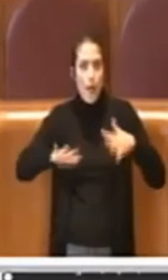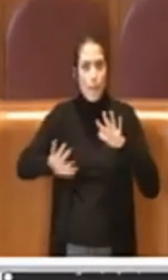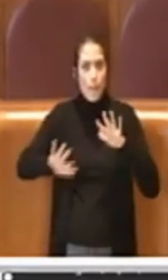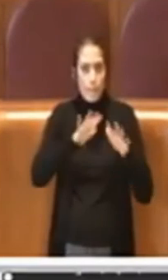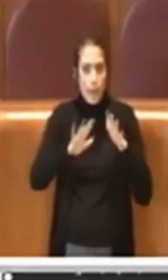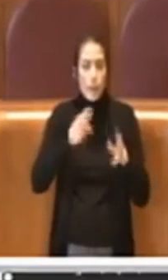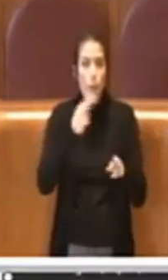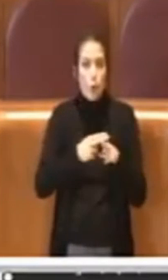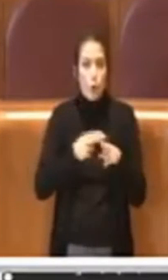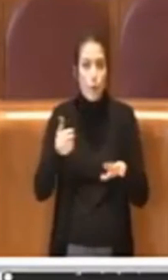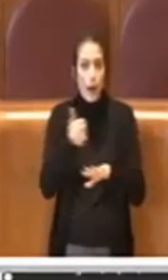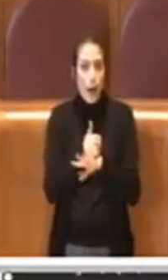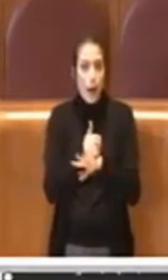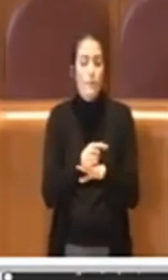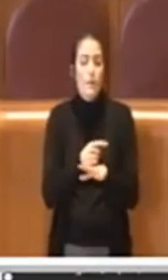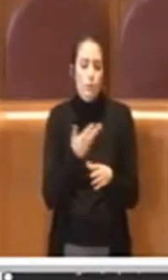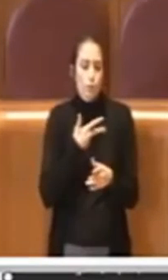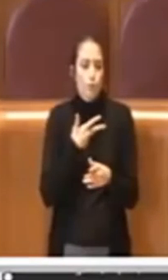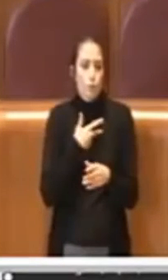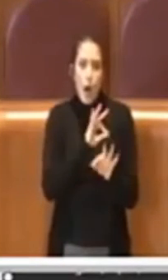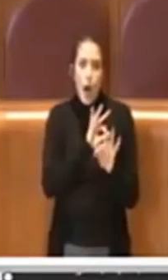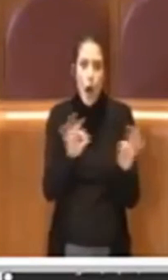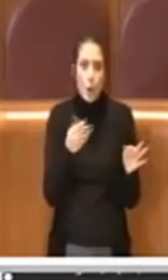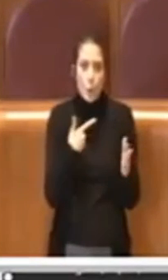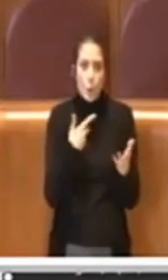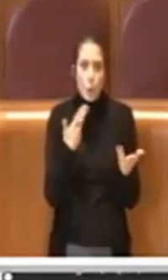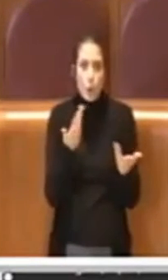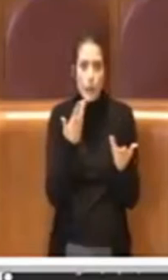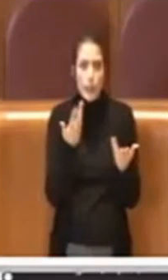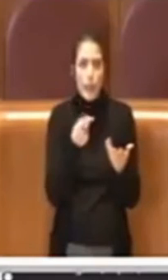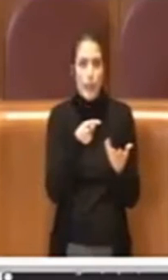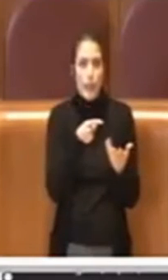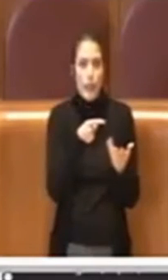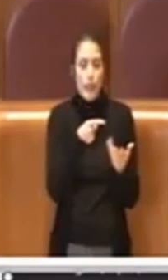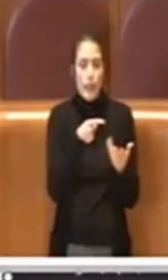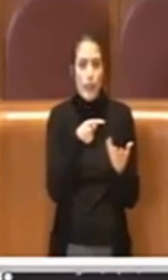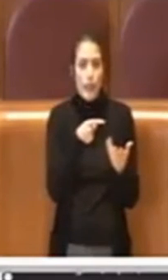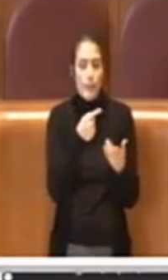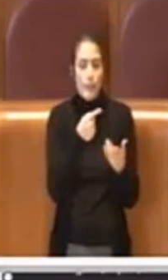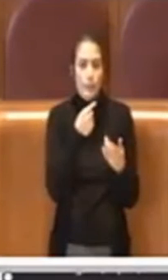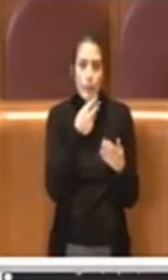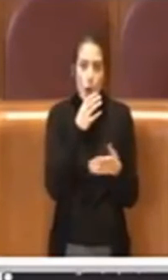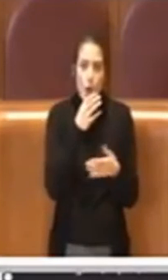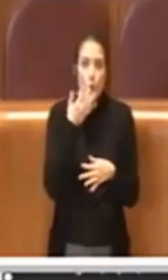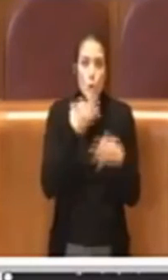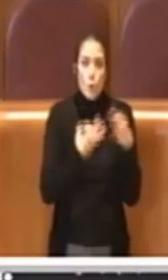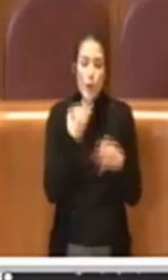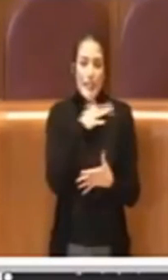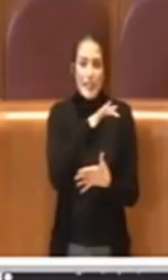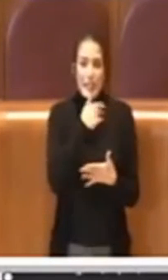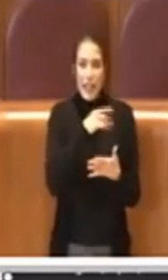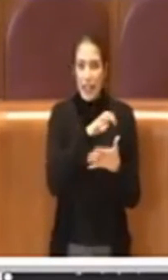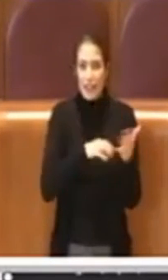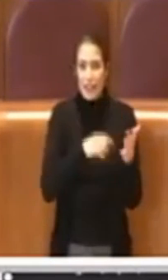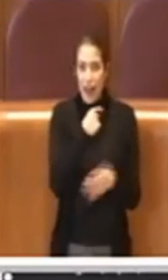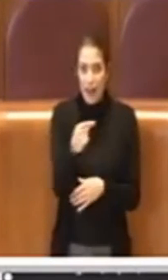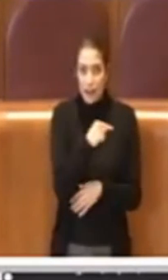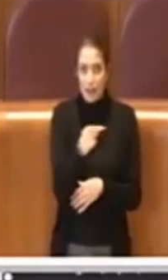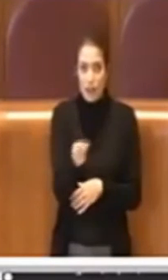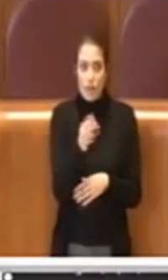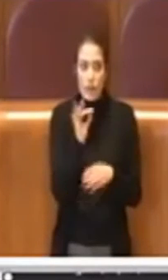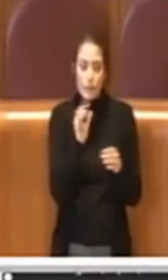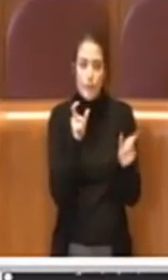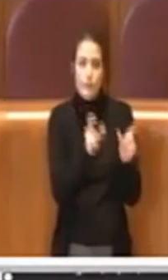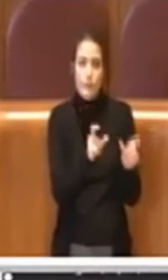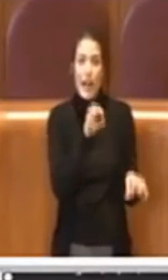dati da Roma capitale, con alcuni giudizi ovviamente negativi, tipo i rifiuti, che ovviamente hanno, su questo dirò delle